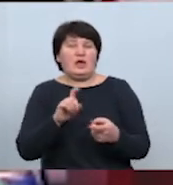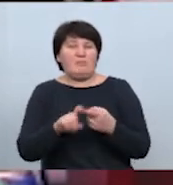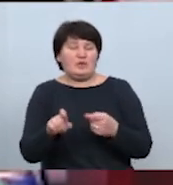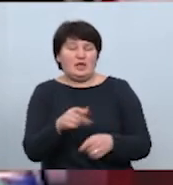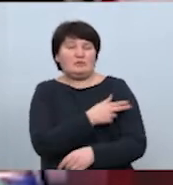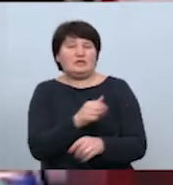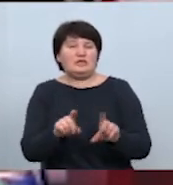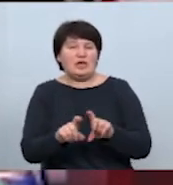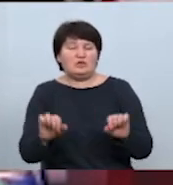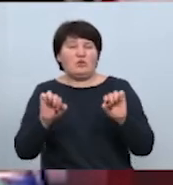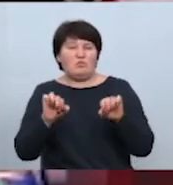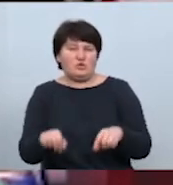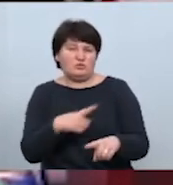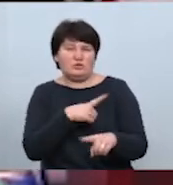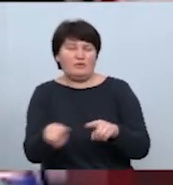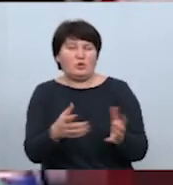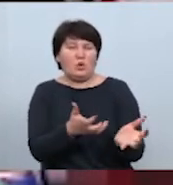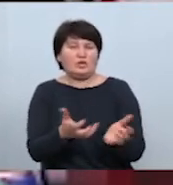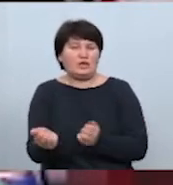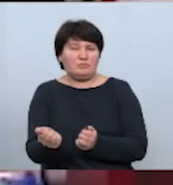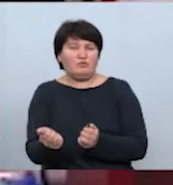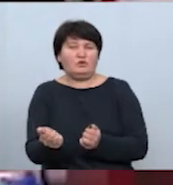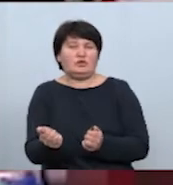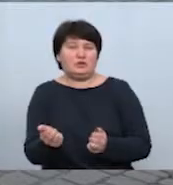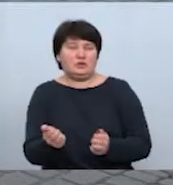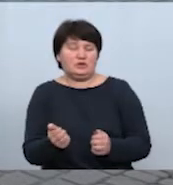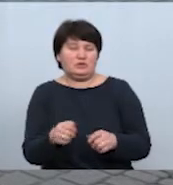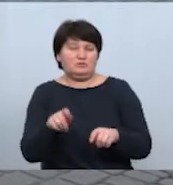більш оперативно отримувати в першу чергу ПЛР-тести.